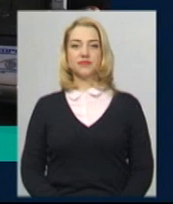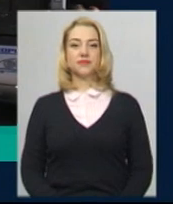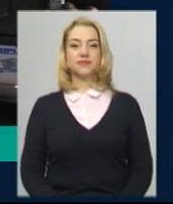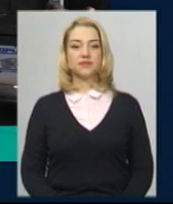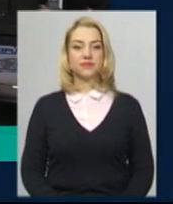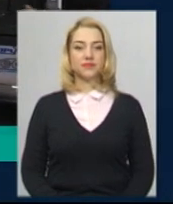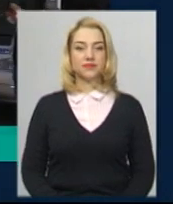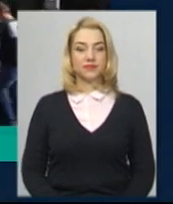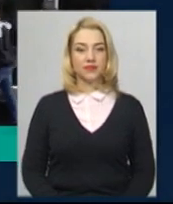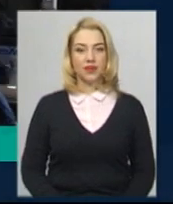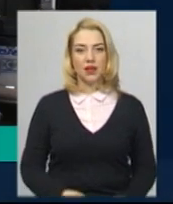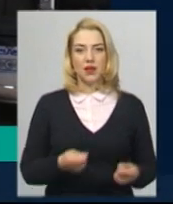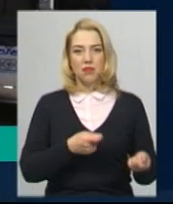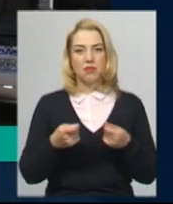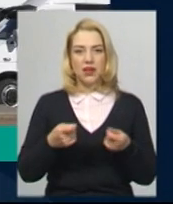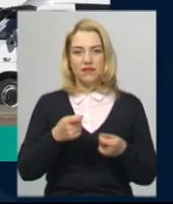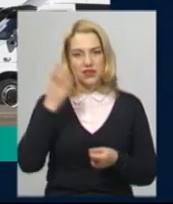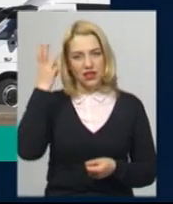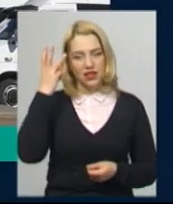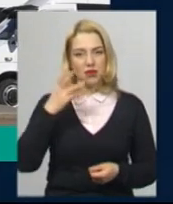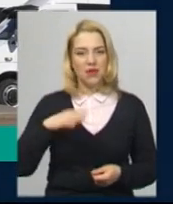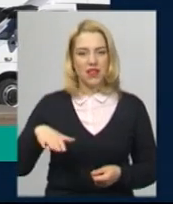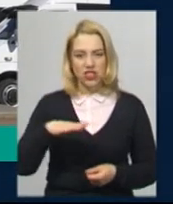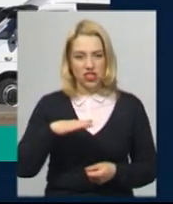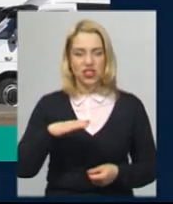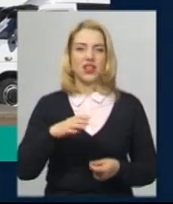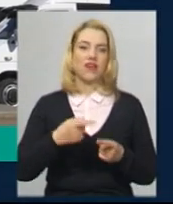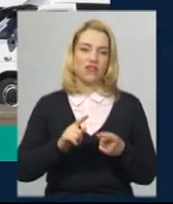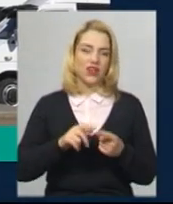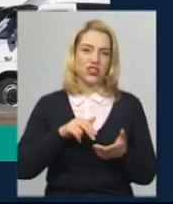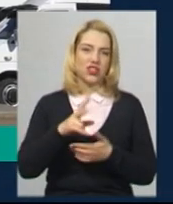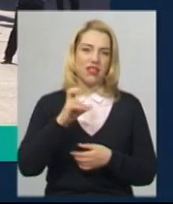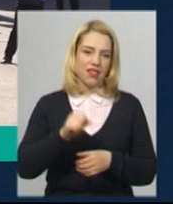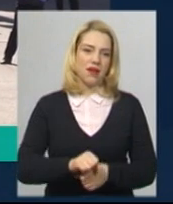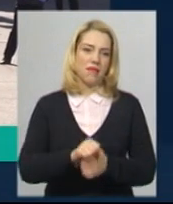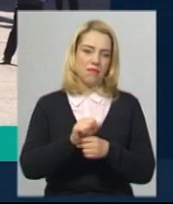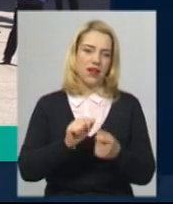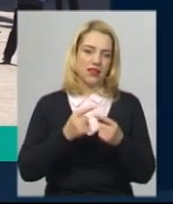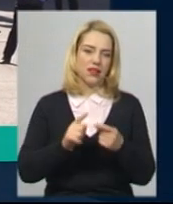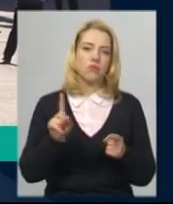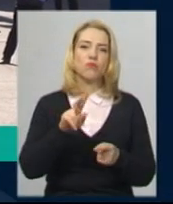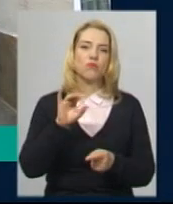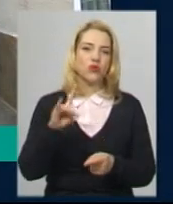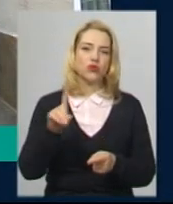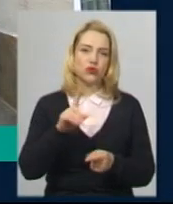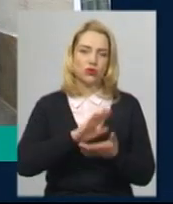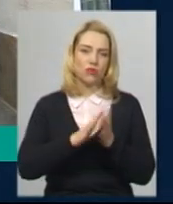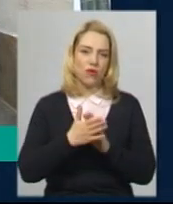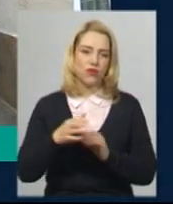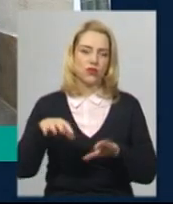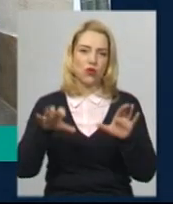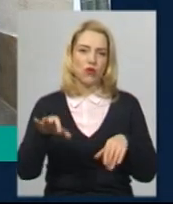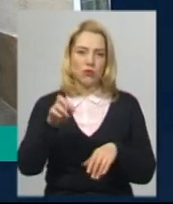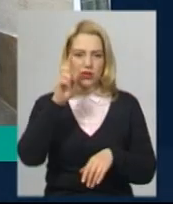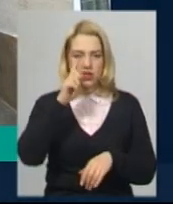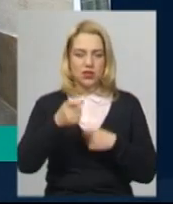Музика Перевізники Хмельниччини вийшли на Майдан. Про що домовились із головою облдержадміністрації. 300%